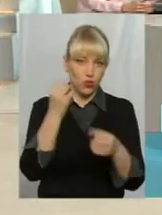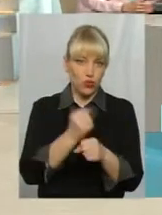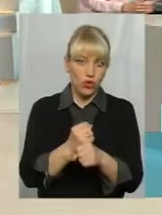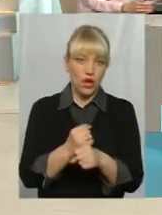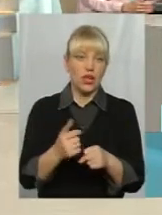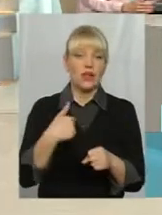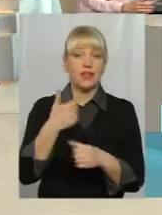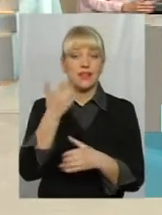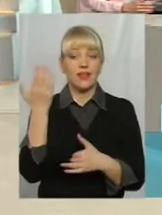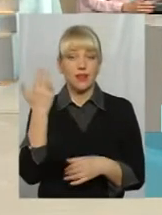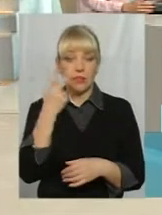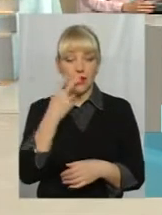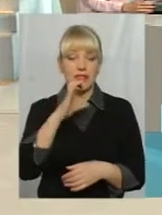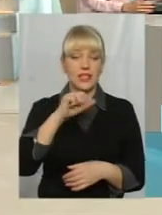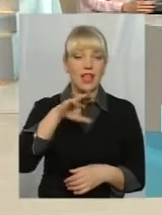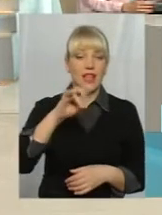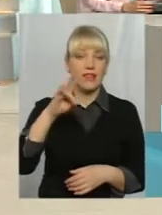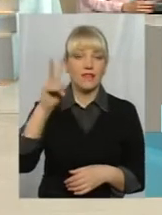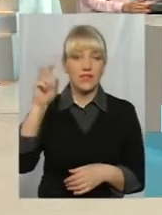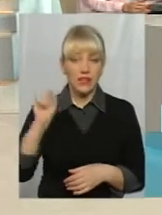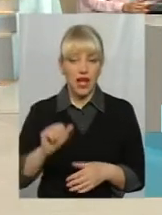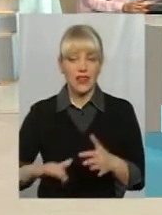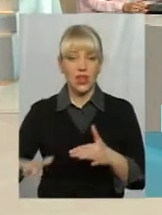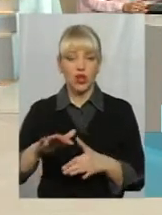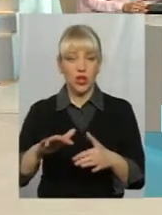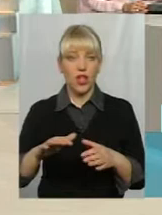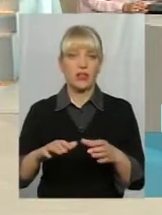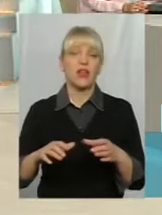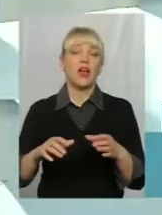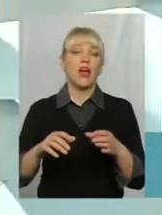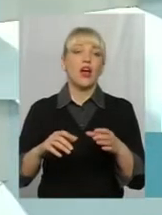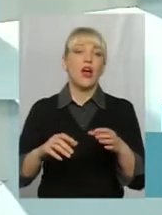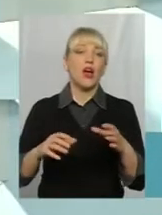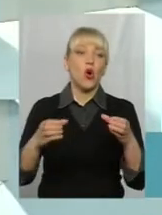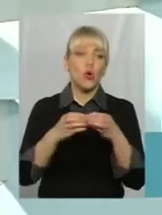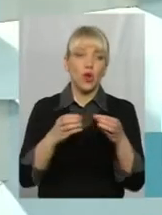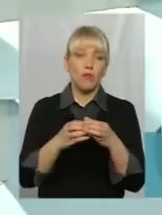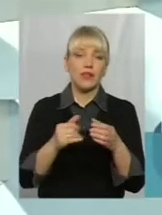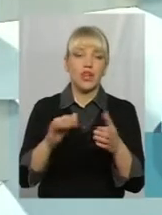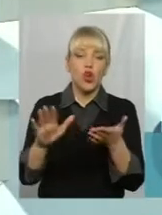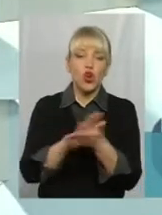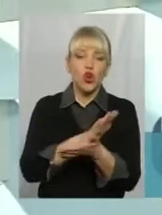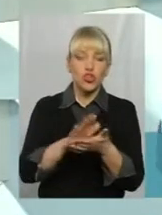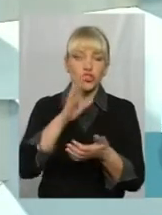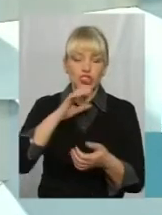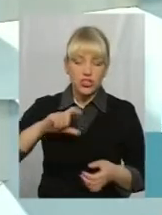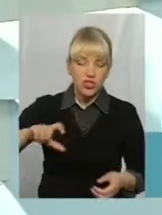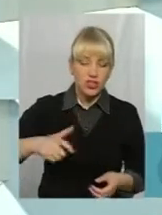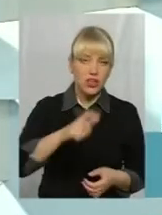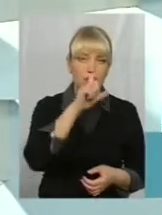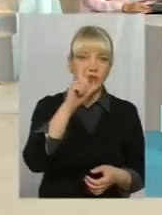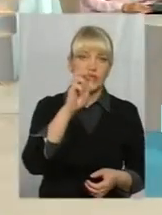недавно Сатанівська об'єднана територіальна громада подала проєкт розчищення герла річки Збруч та встановлення пішохідних і